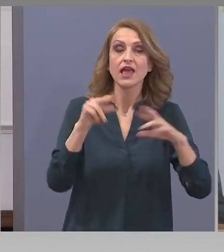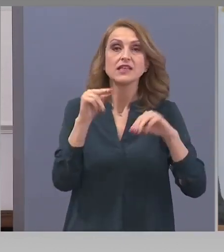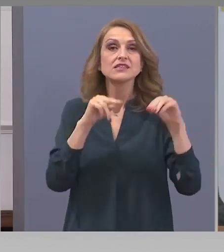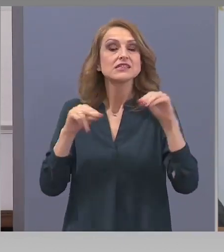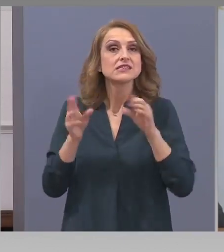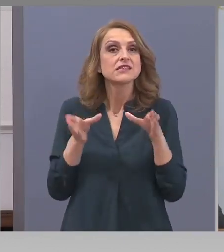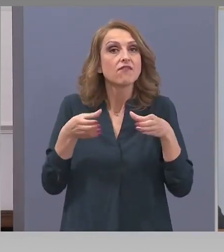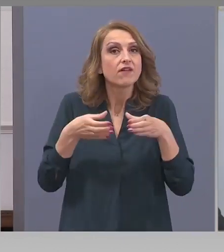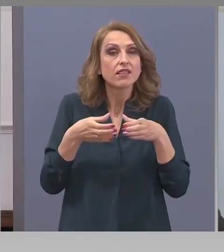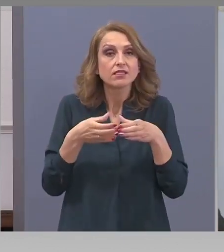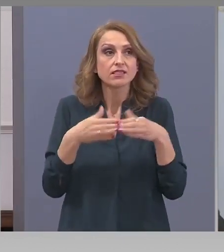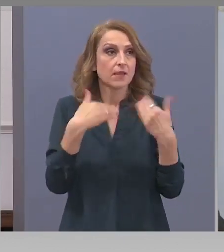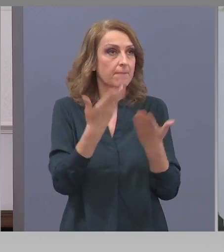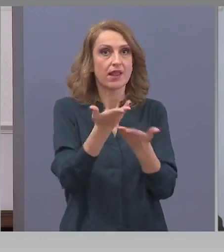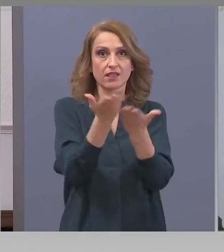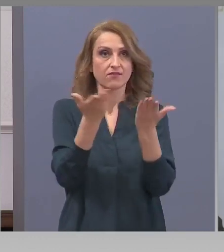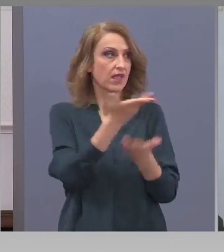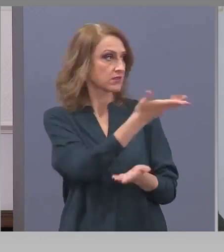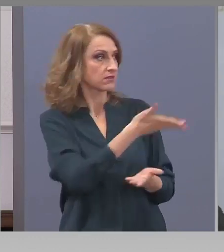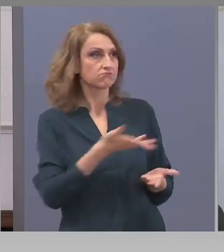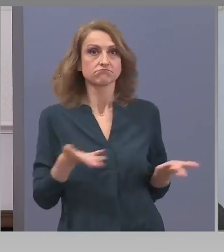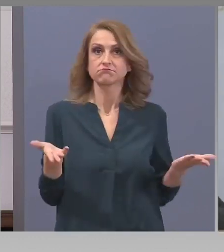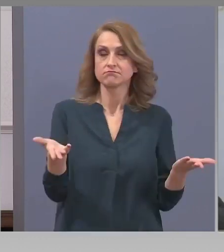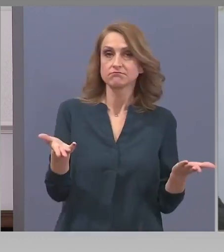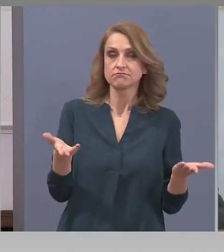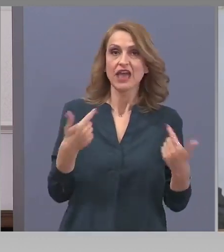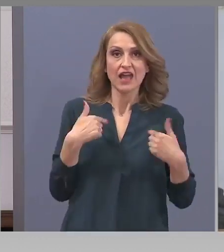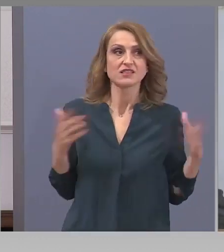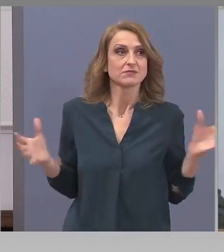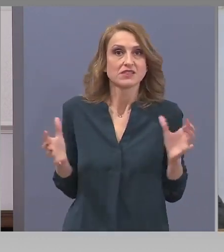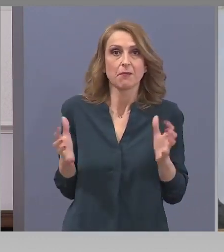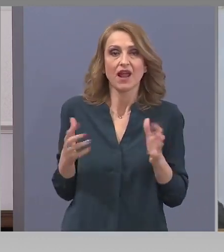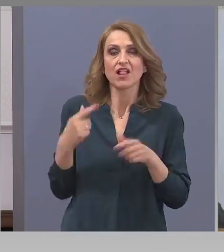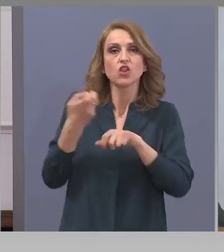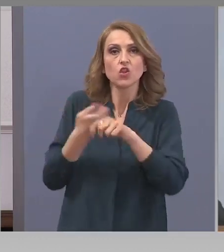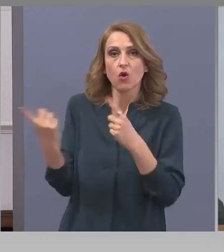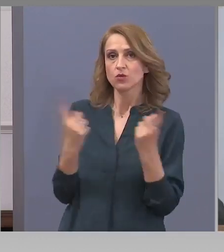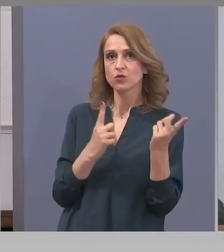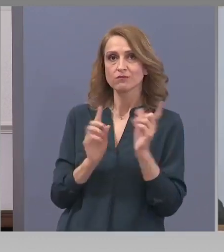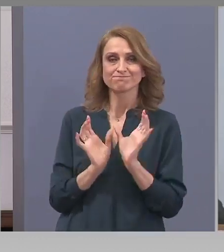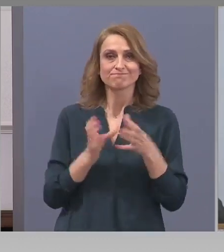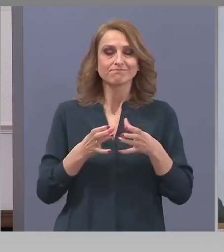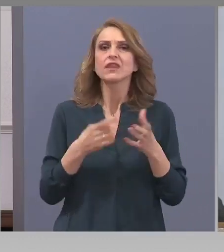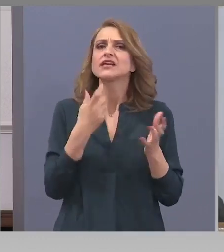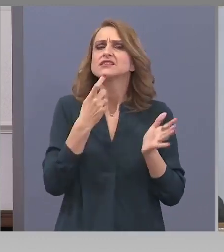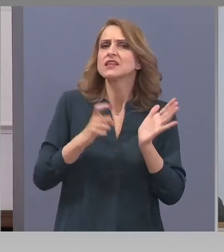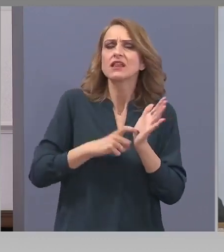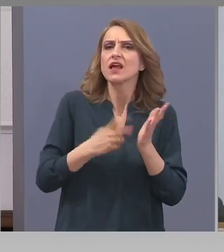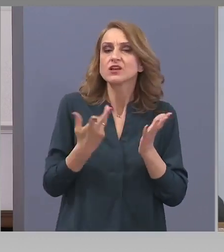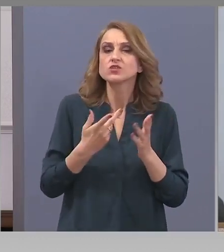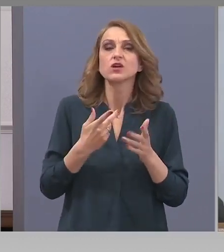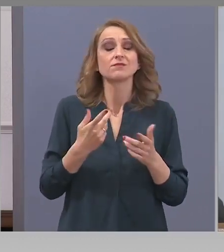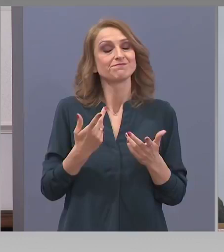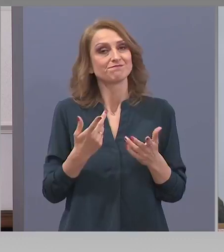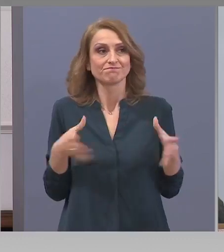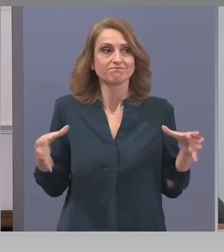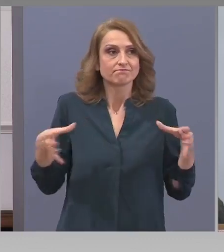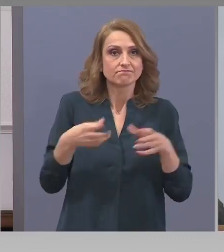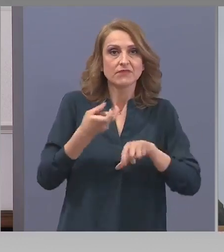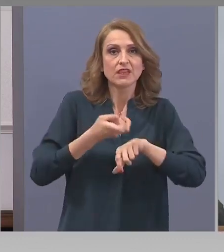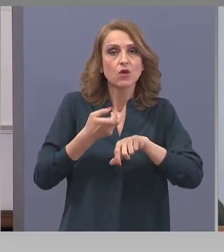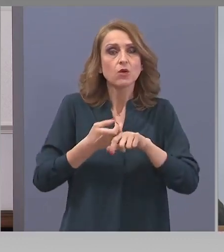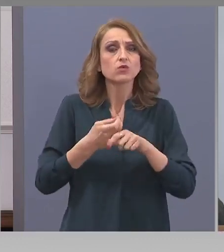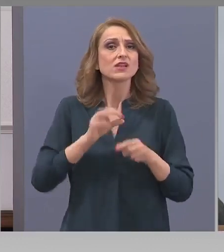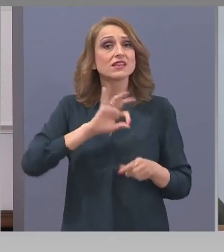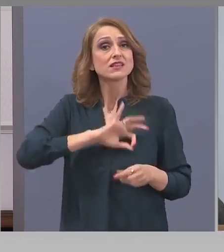съм формирал е пред вас. Задачата му е да помоги на държавата да се справи с един здравен проблем, за който